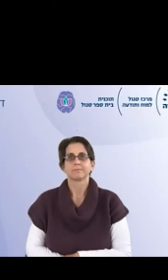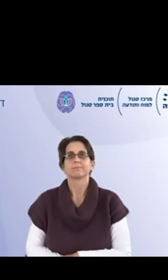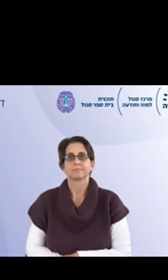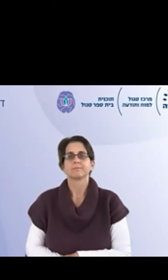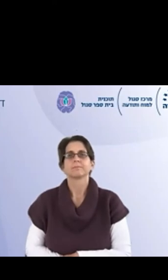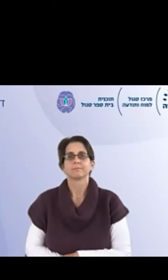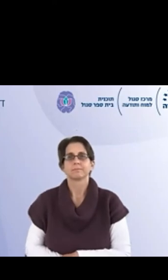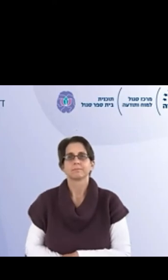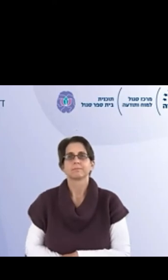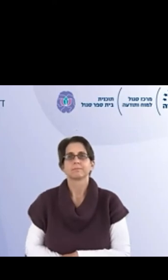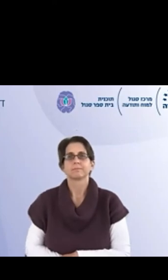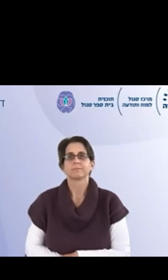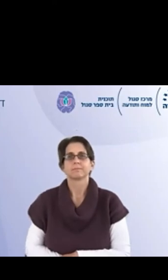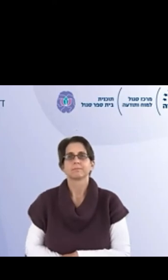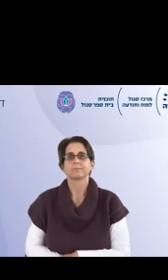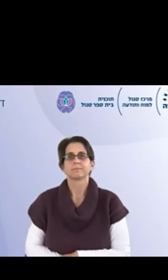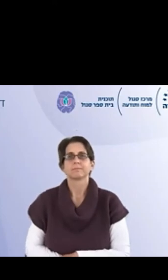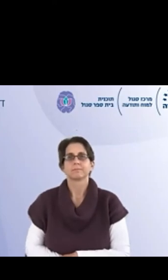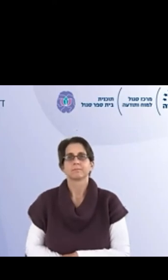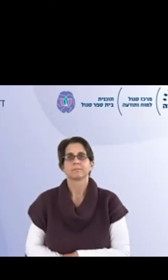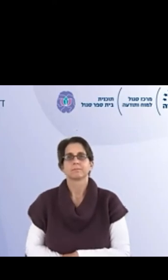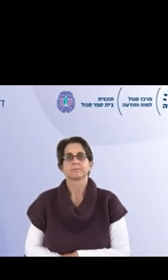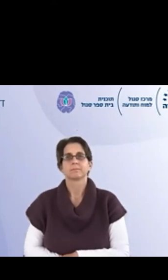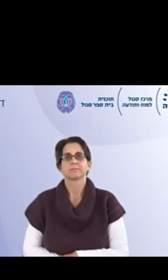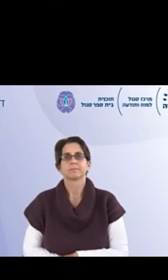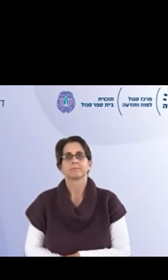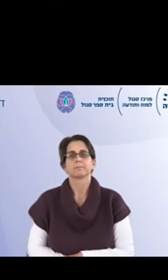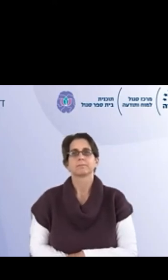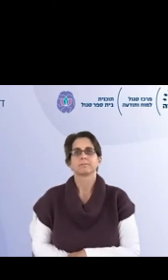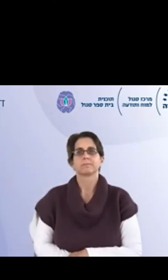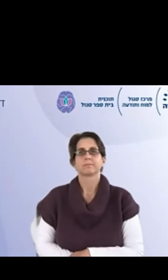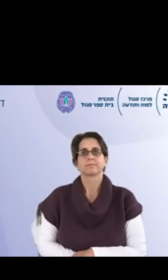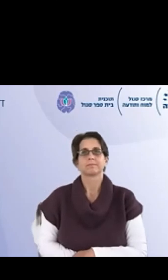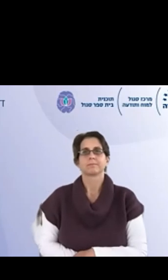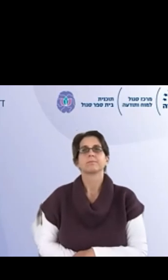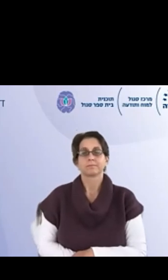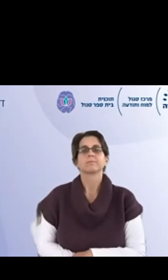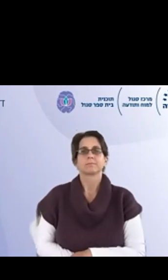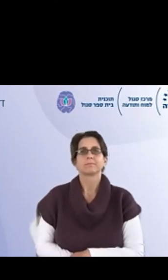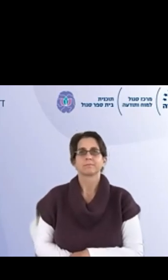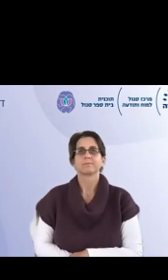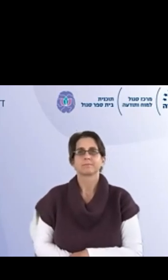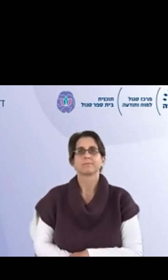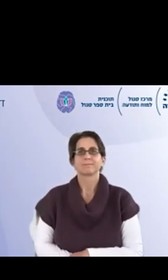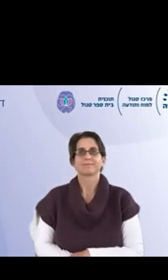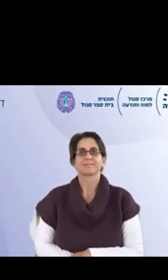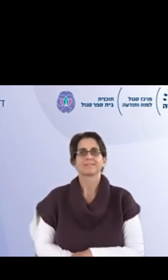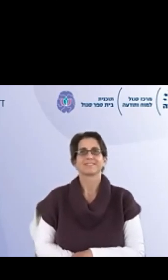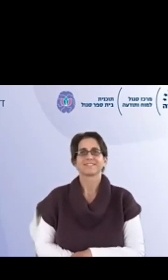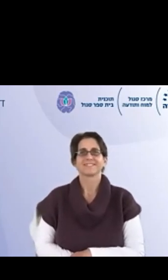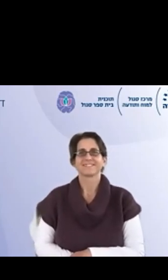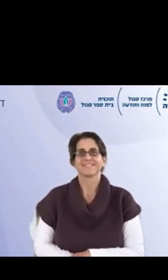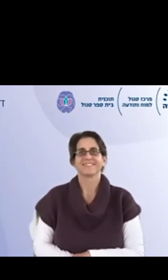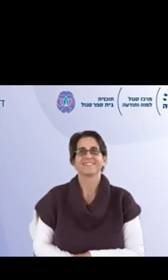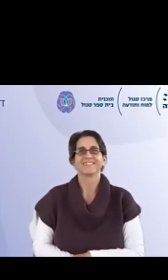מתרגלים, ואני חושבת שזו איזושהי אמירה, שאם מישהו רוצה לתרגל, יש איפה. לא צריך להירשם לא צריך לנסוע